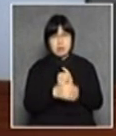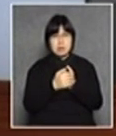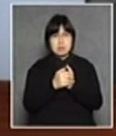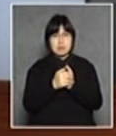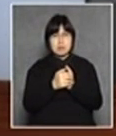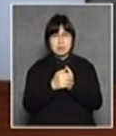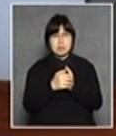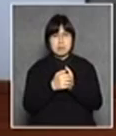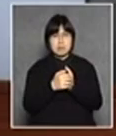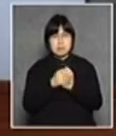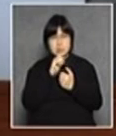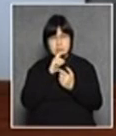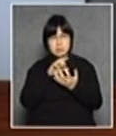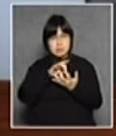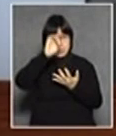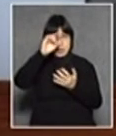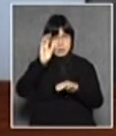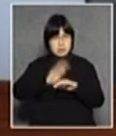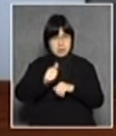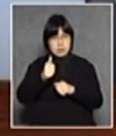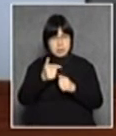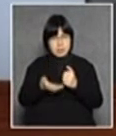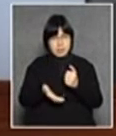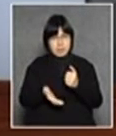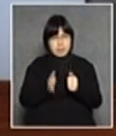我們當我們講拔尖的時候有沒有講保底